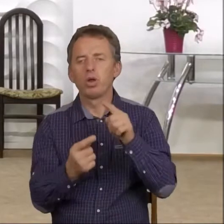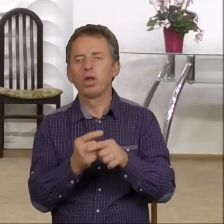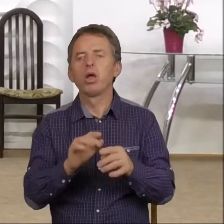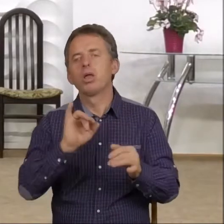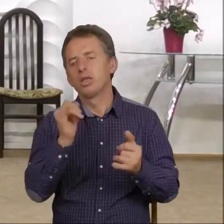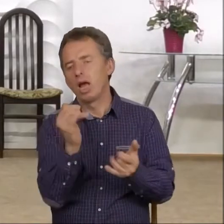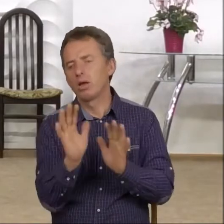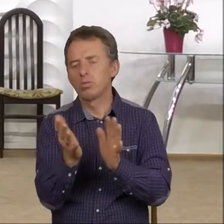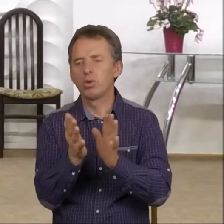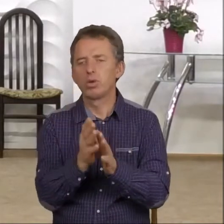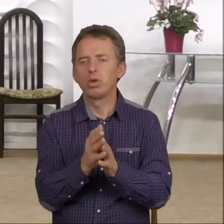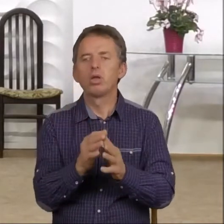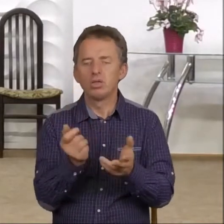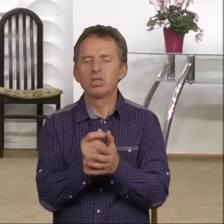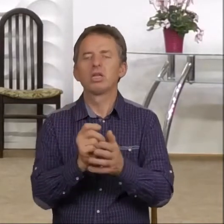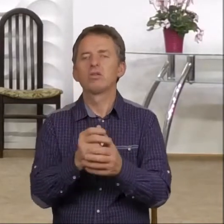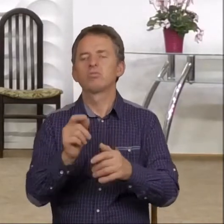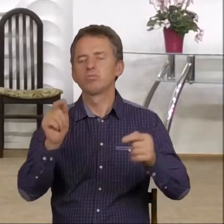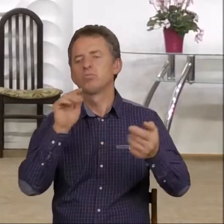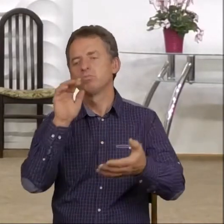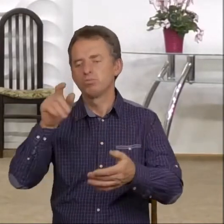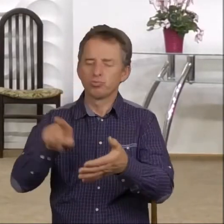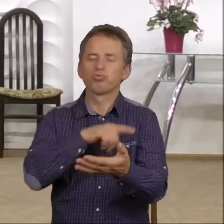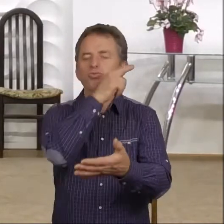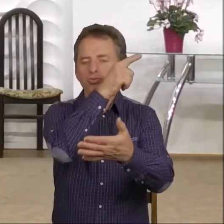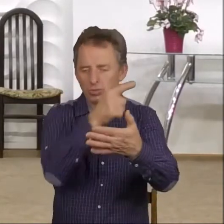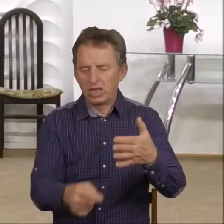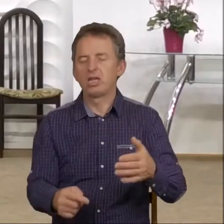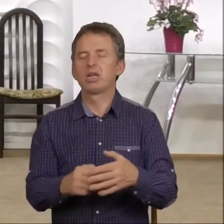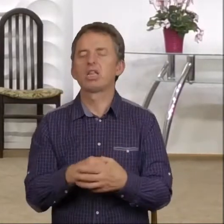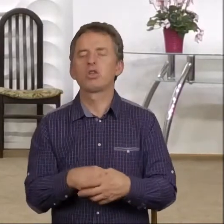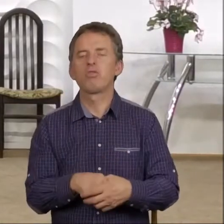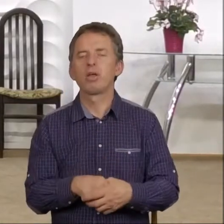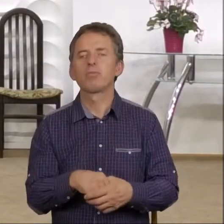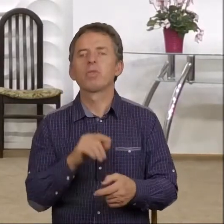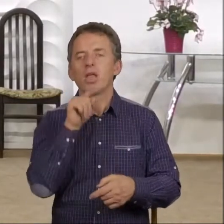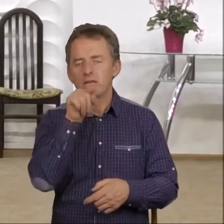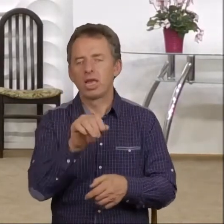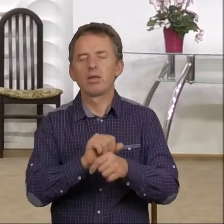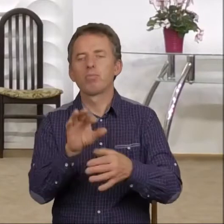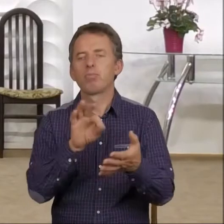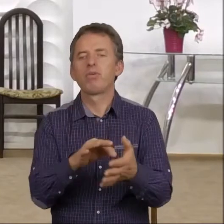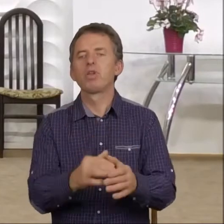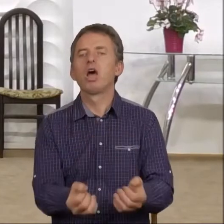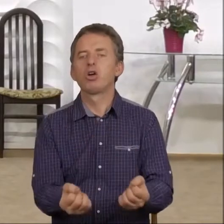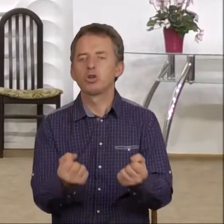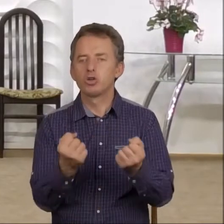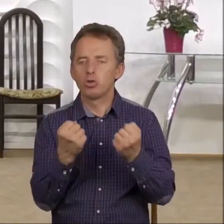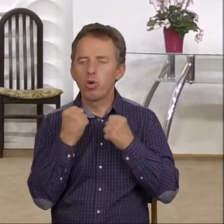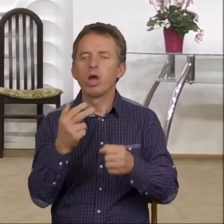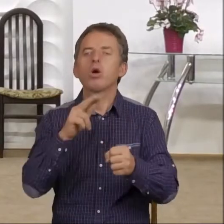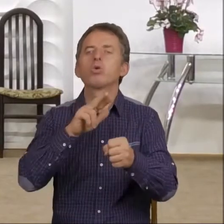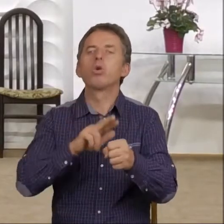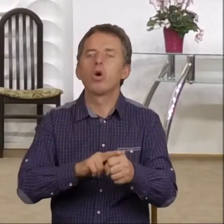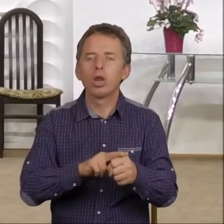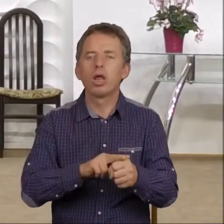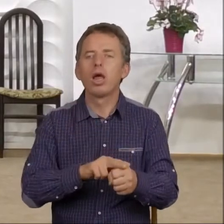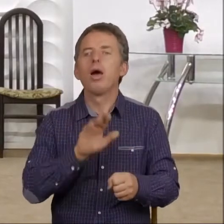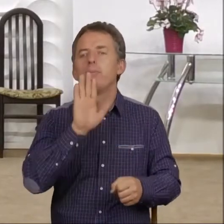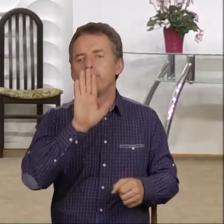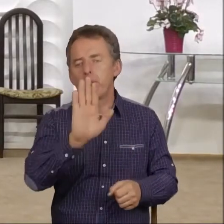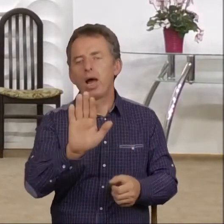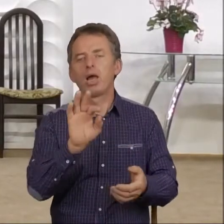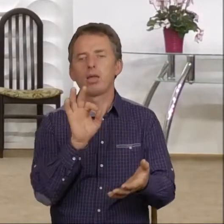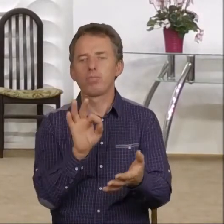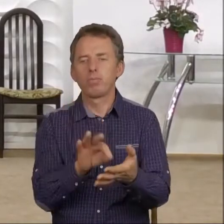jakiś sposób zdyskredytowane. Prawda? Ale jest pewna siła, która mając pewien